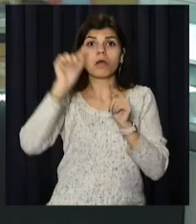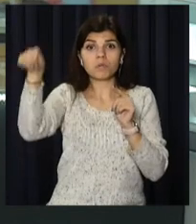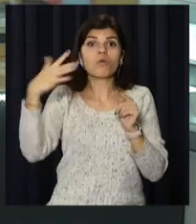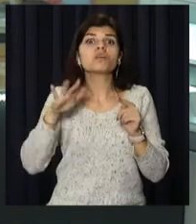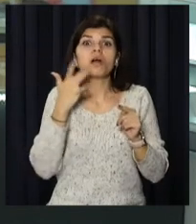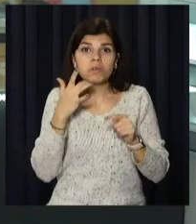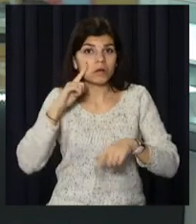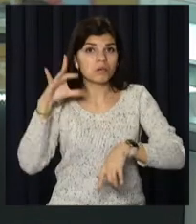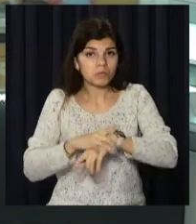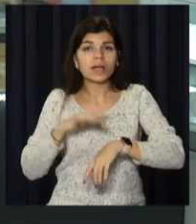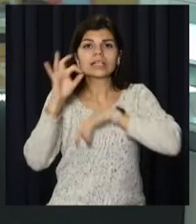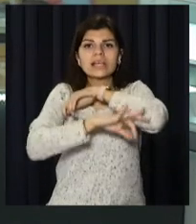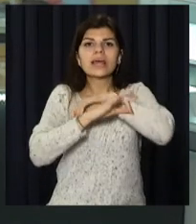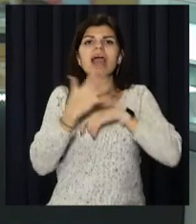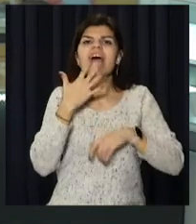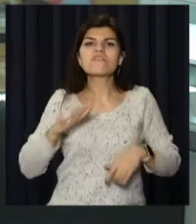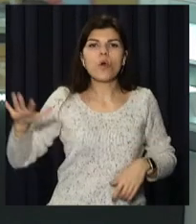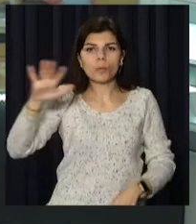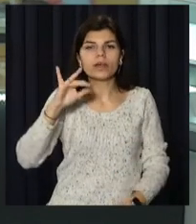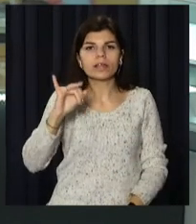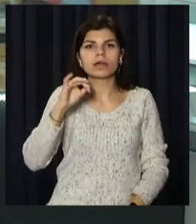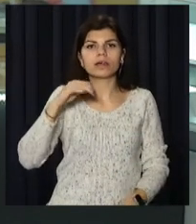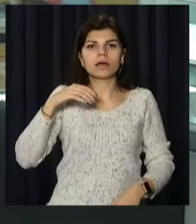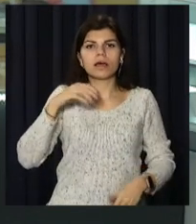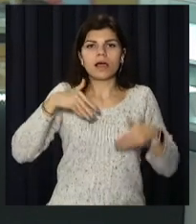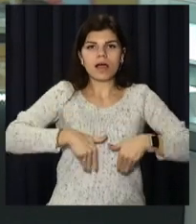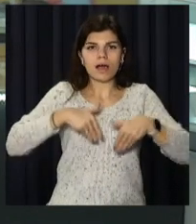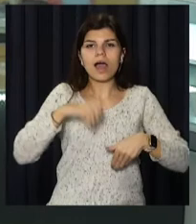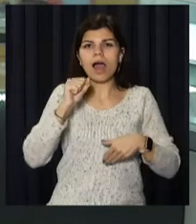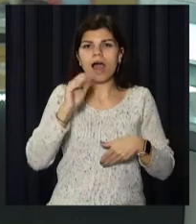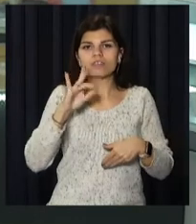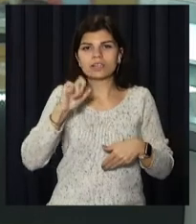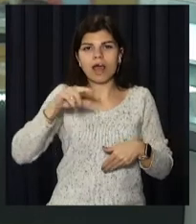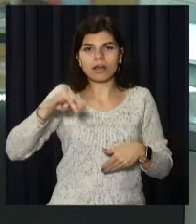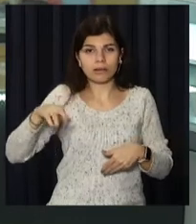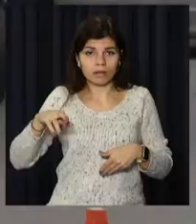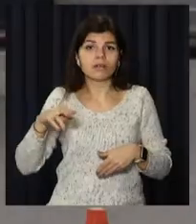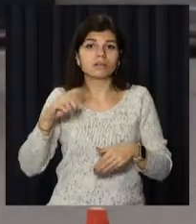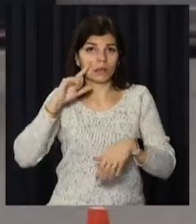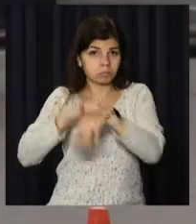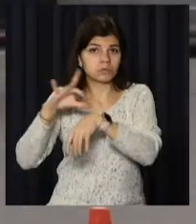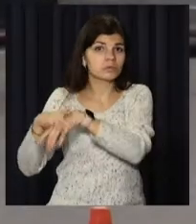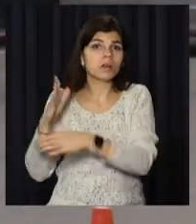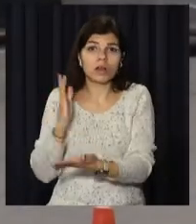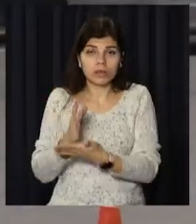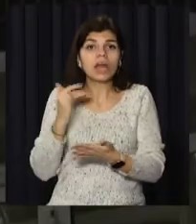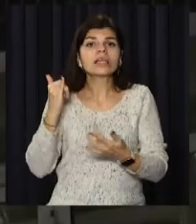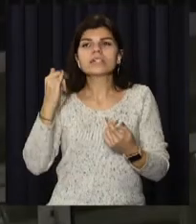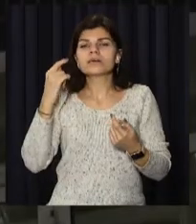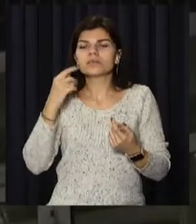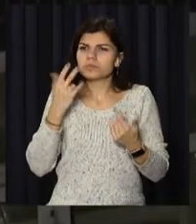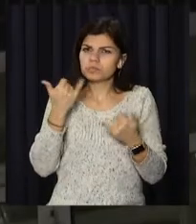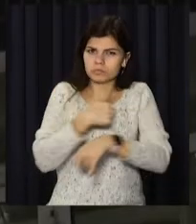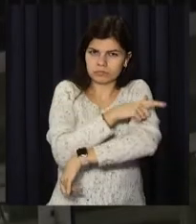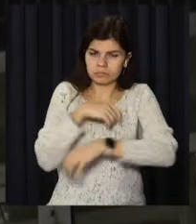Америці, Західній Європі та Австралії. Занедужали 42 людини. Про цей штам сьогодні віднову небагато, але розробники